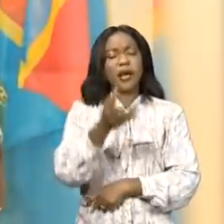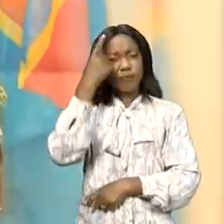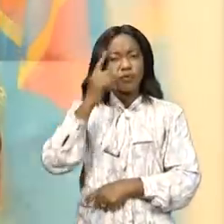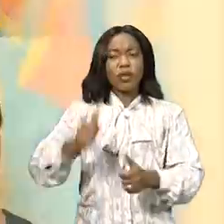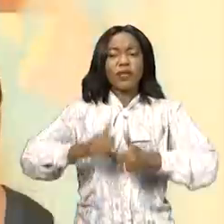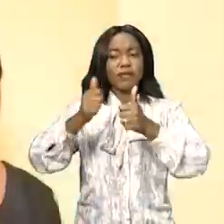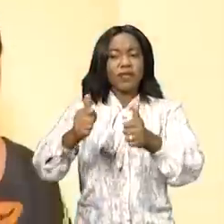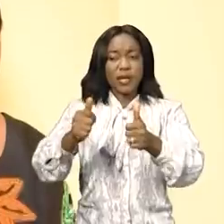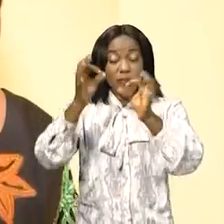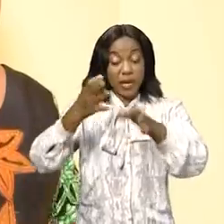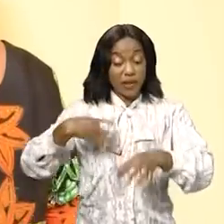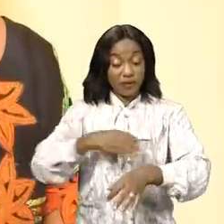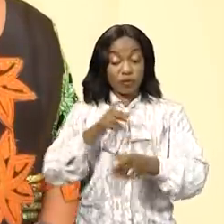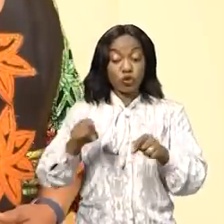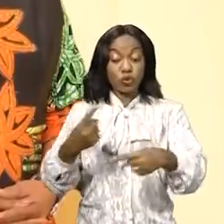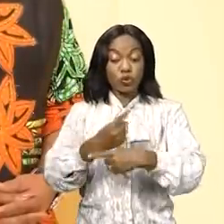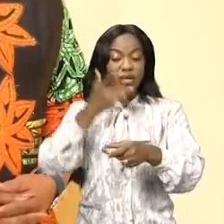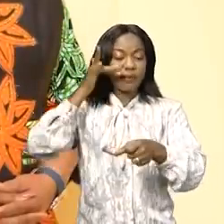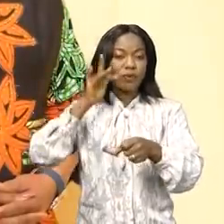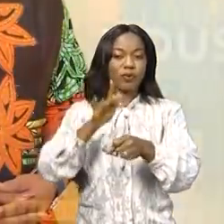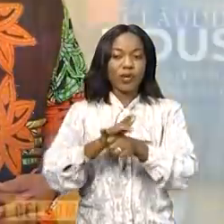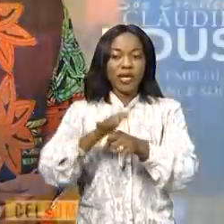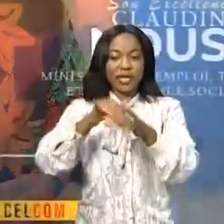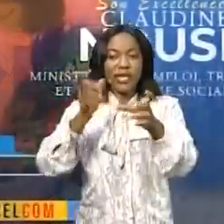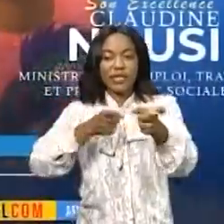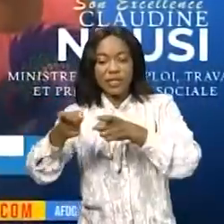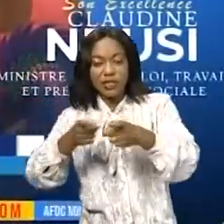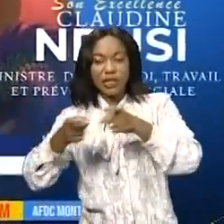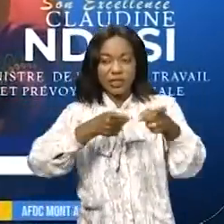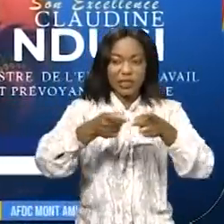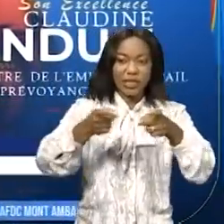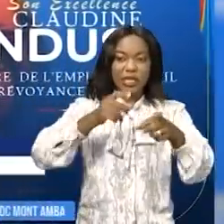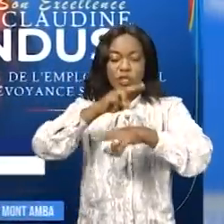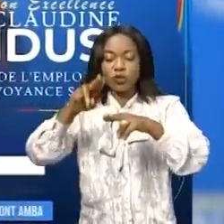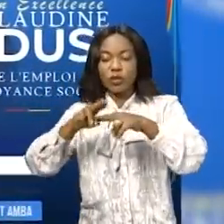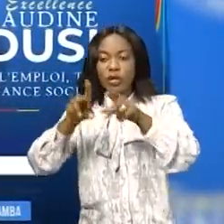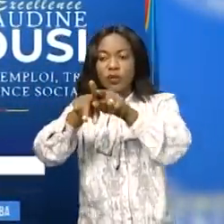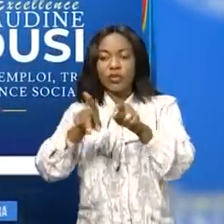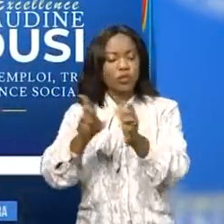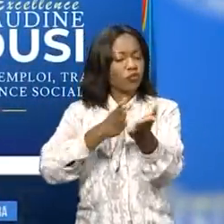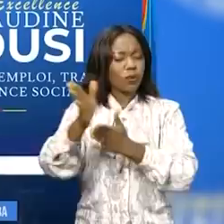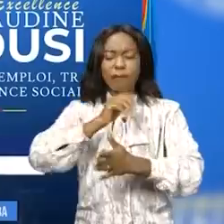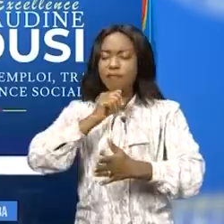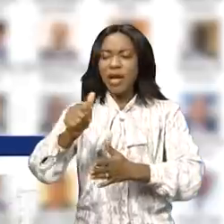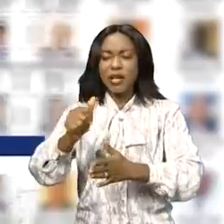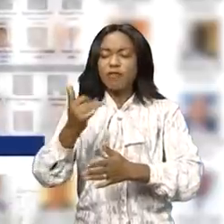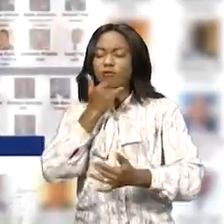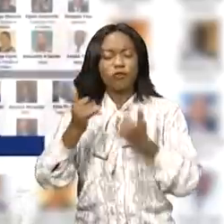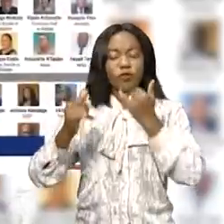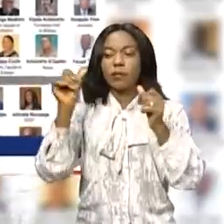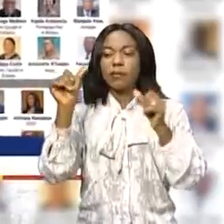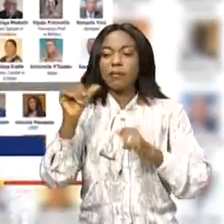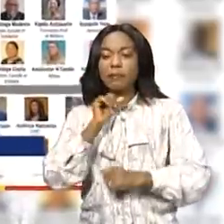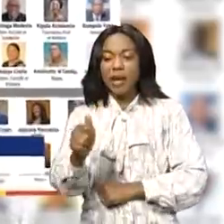survie, la femme aujourd'hui promue au sein de l'exécutif national n'a pas droit à l'erreur. Son savoir